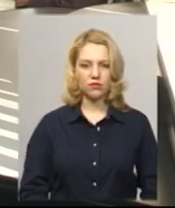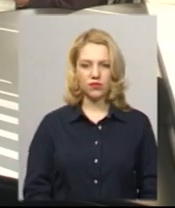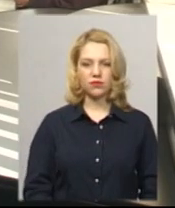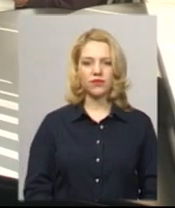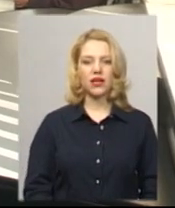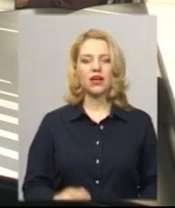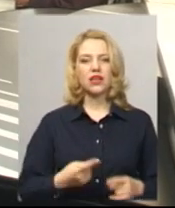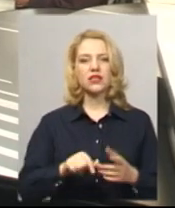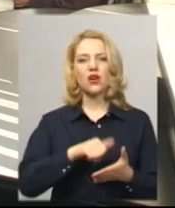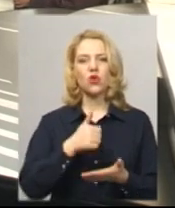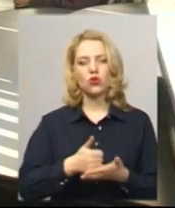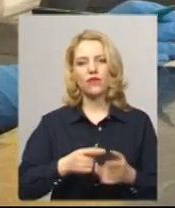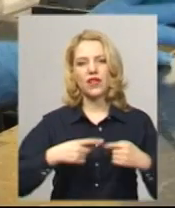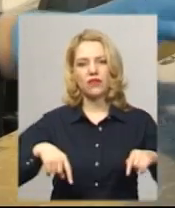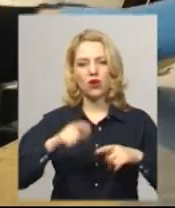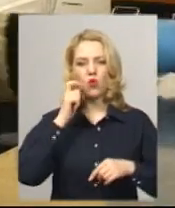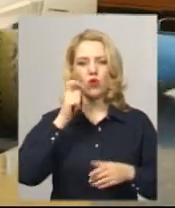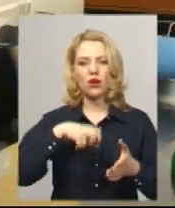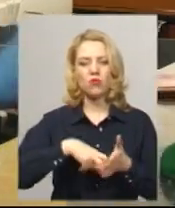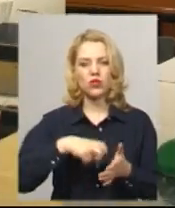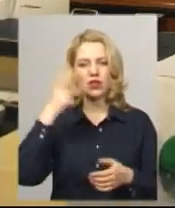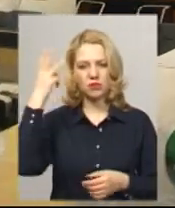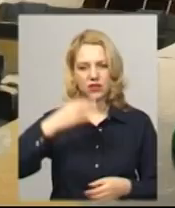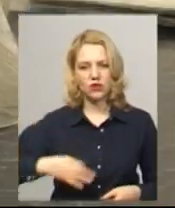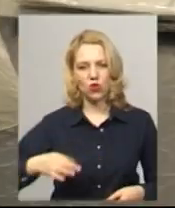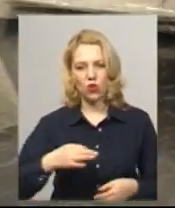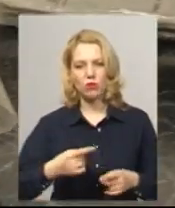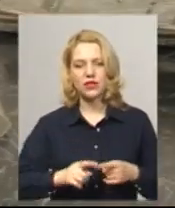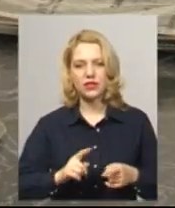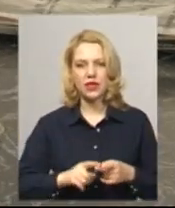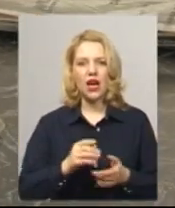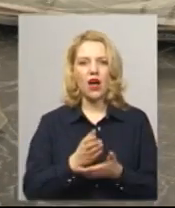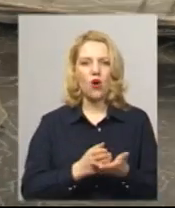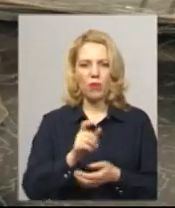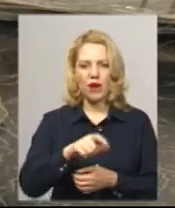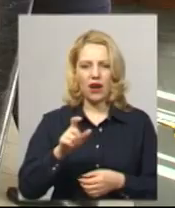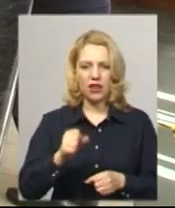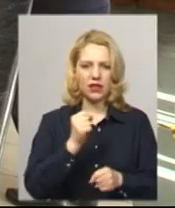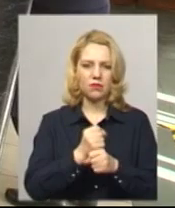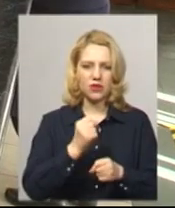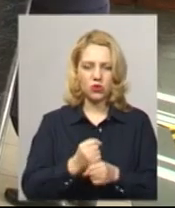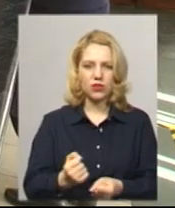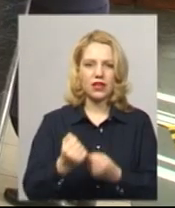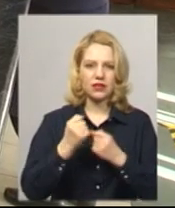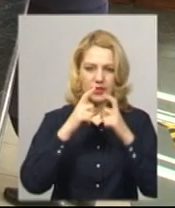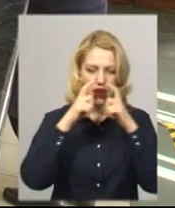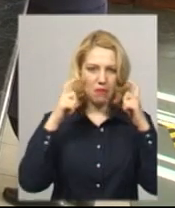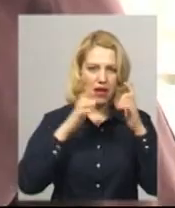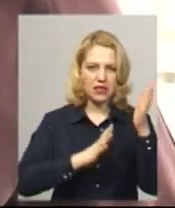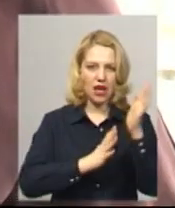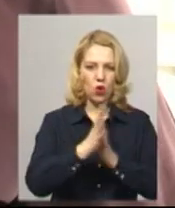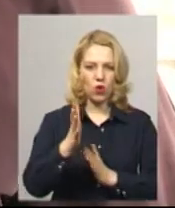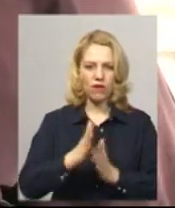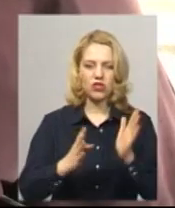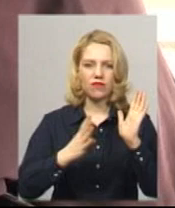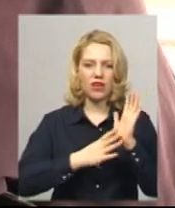Це головне відділення «Укрпошти» у Хмельницькій області. Оператори працюють в захисних масках і рукавичках. Тут о дев'ятій ранку вже